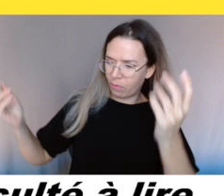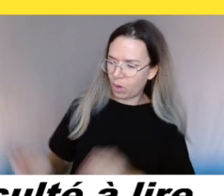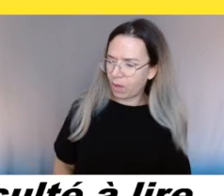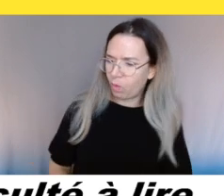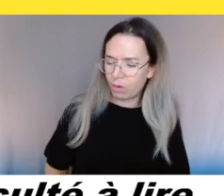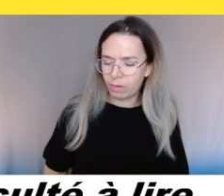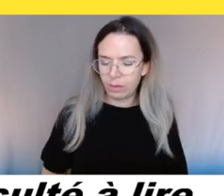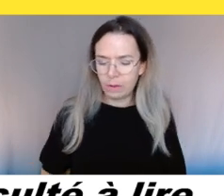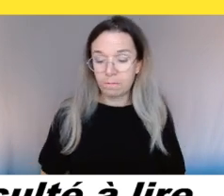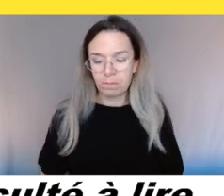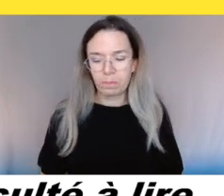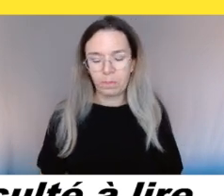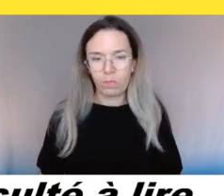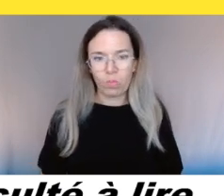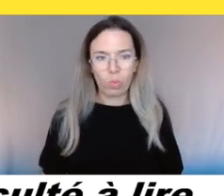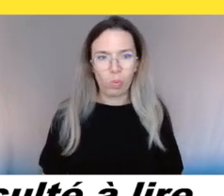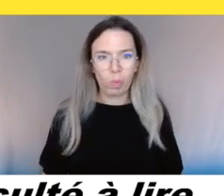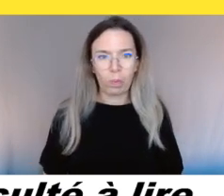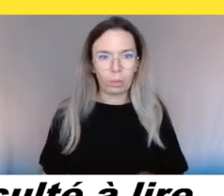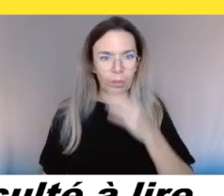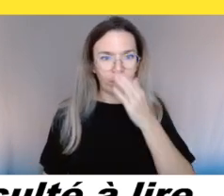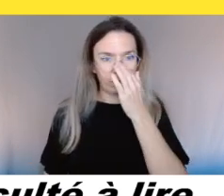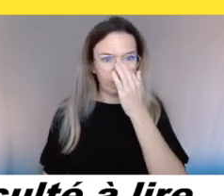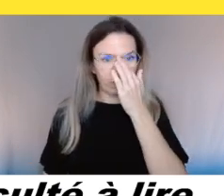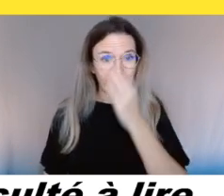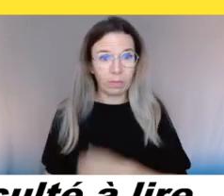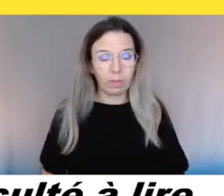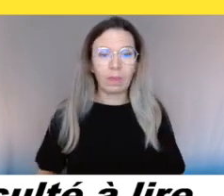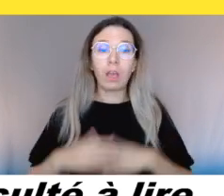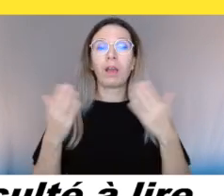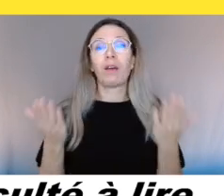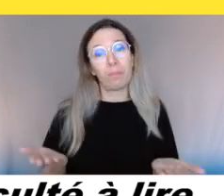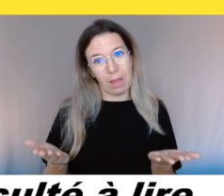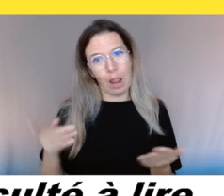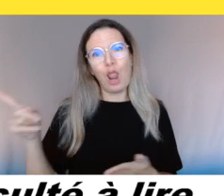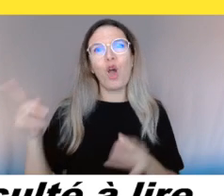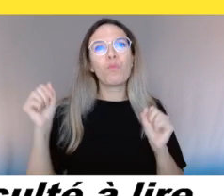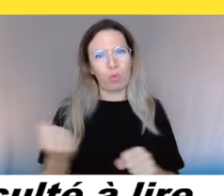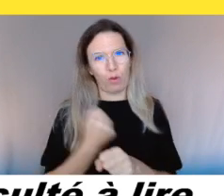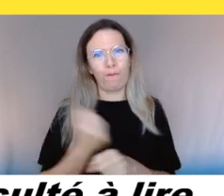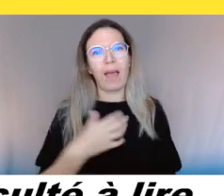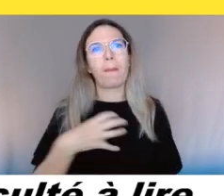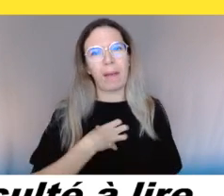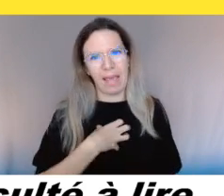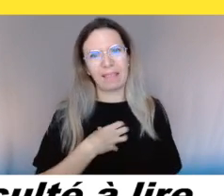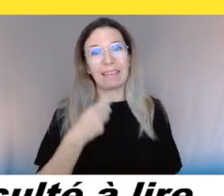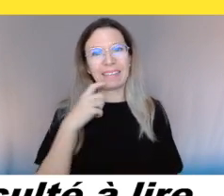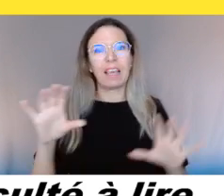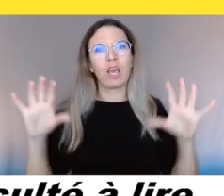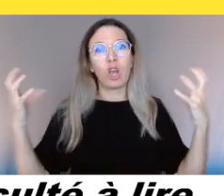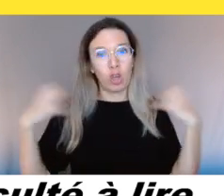fois amène-toi quelqu'un ou elle a même dit amène-toi quelqu'un amène-toi de l'aide une infirmière quelque chose.